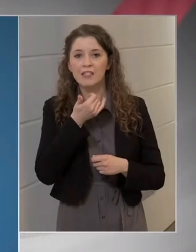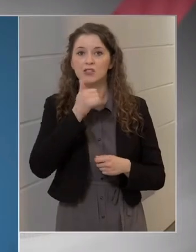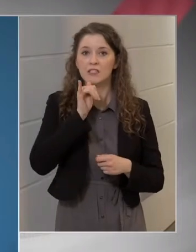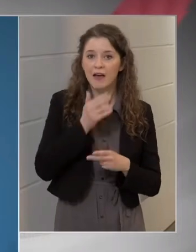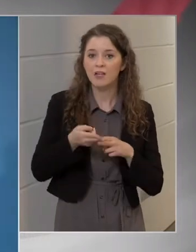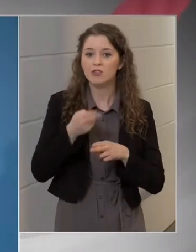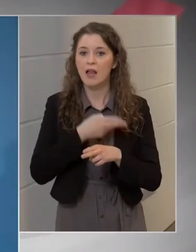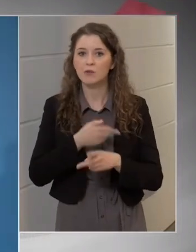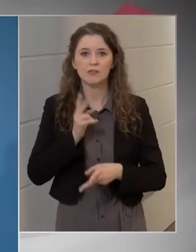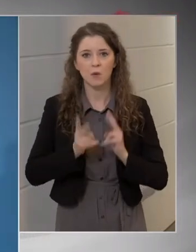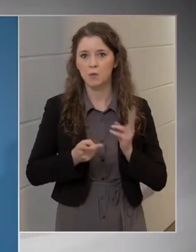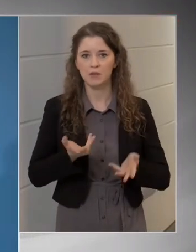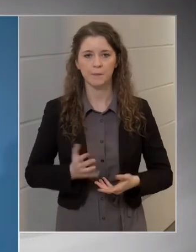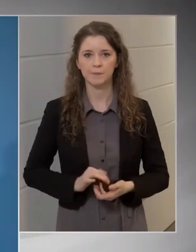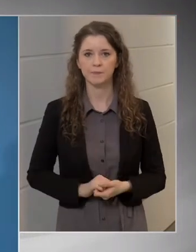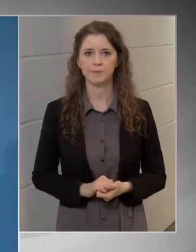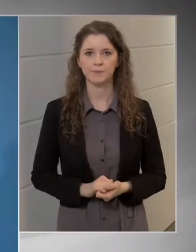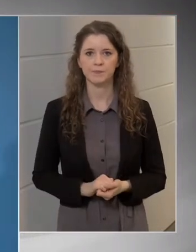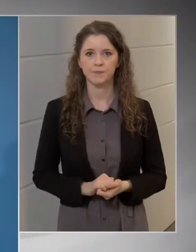előtte?